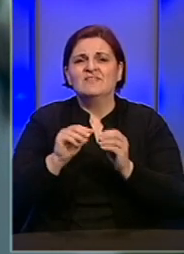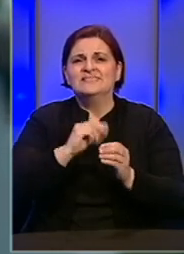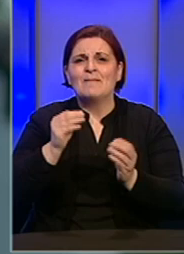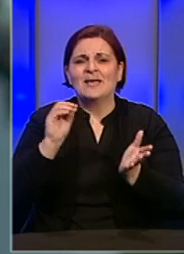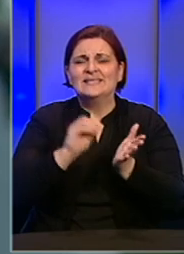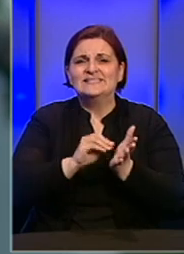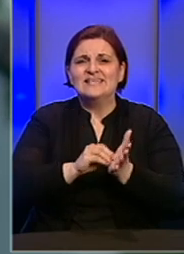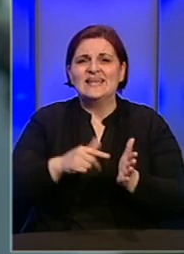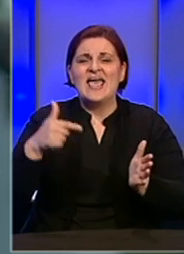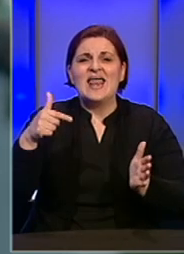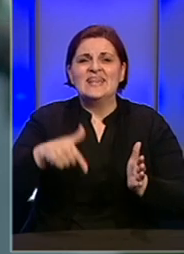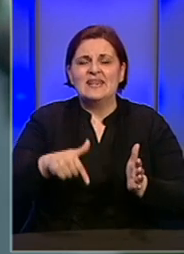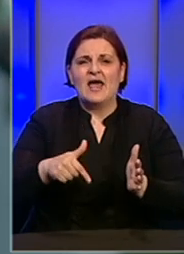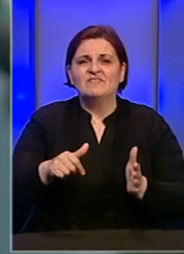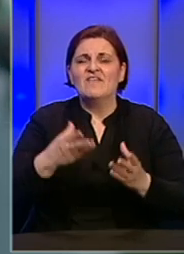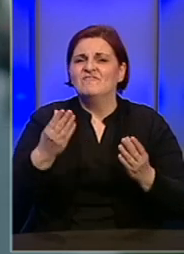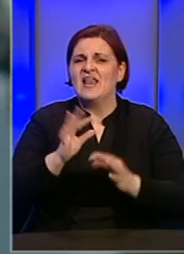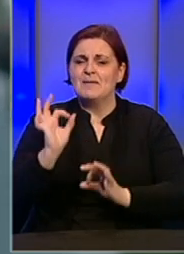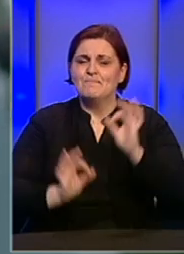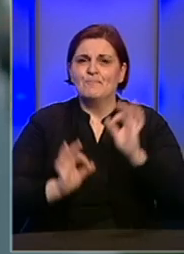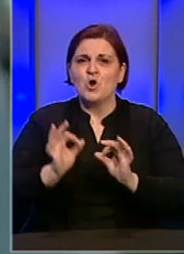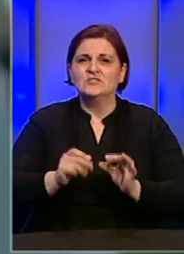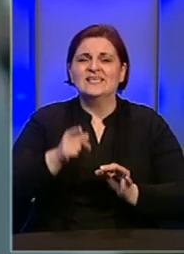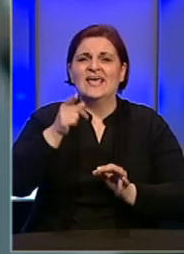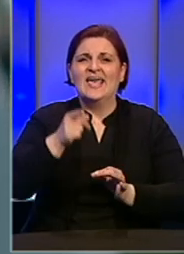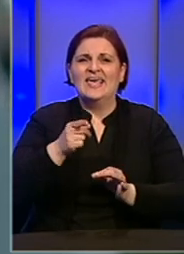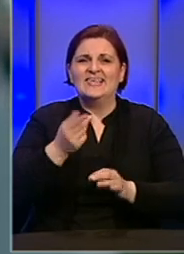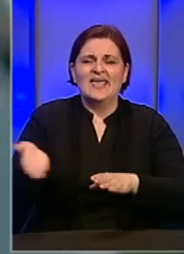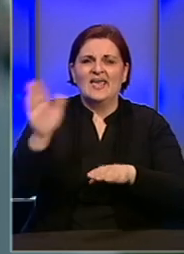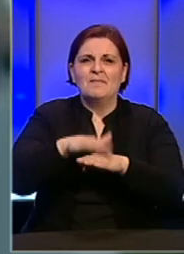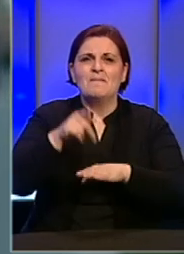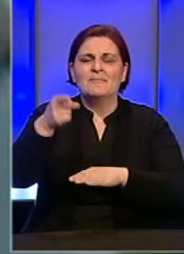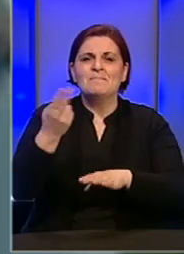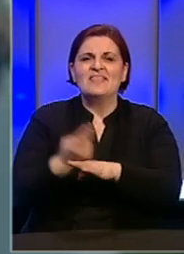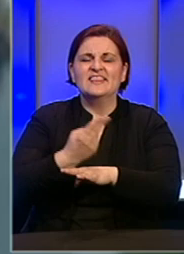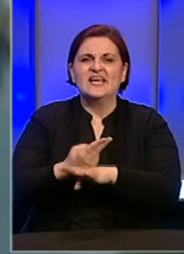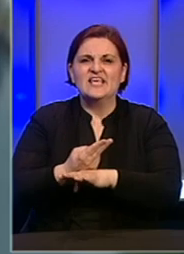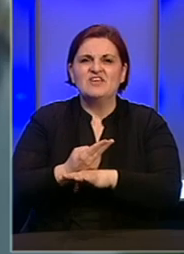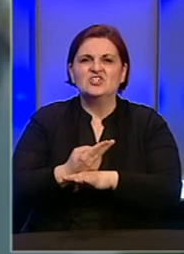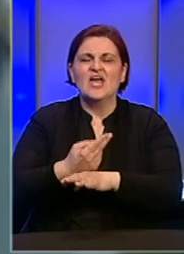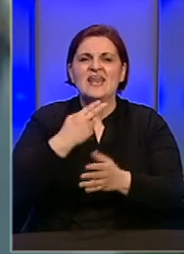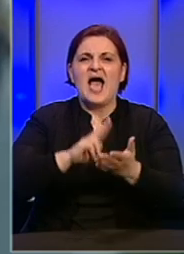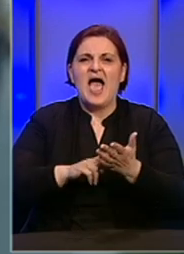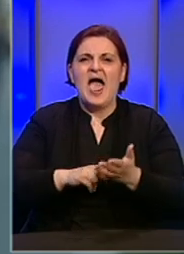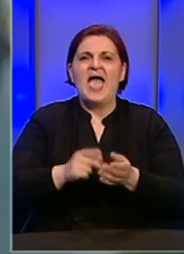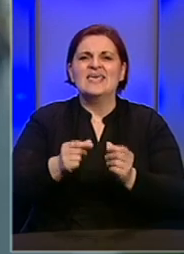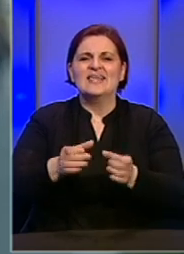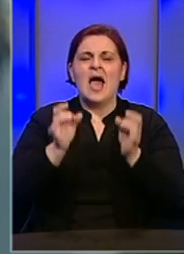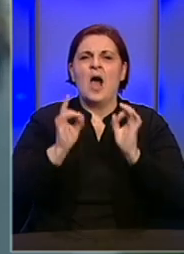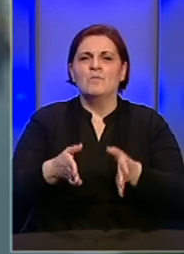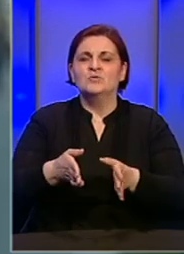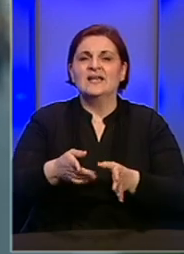cijene nafte, jer veliki postupak ide na namete prema državi, odnosno na akcize i na putarine.